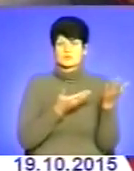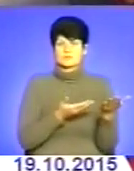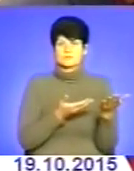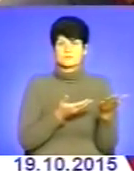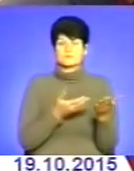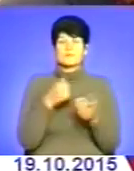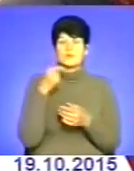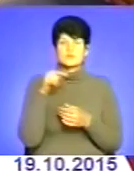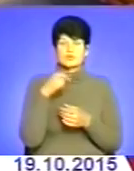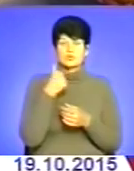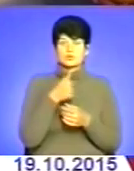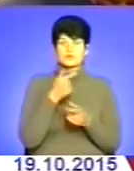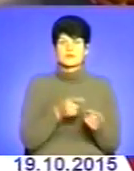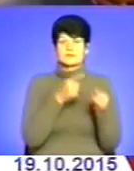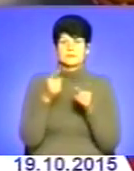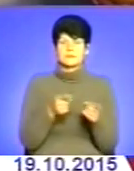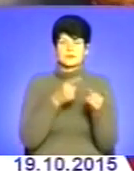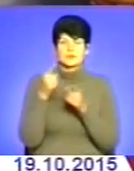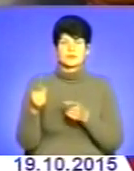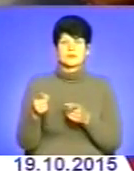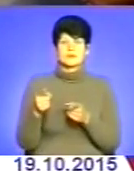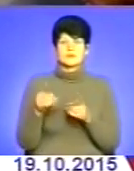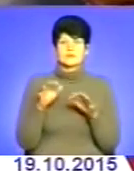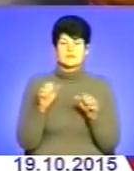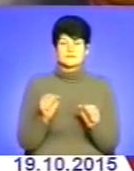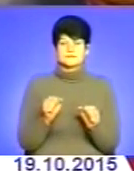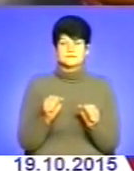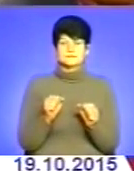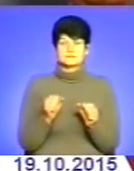Коли той завод переходив у власника цього